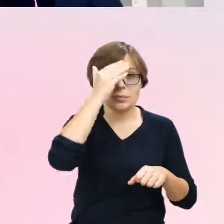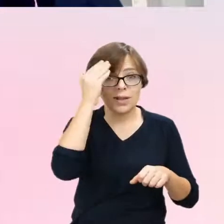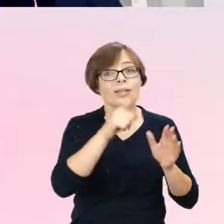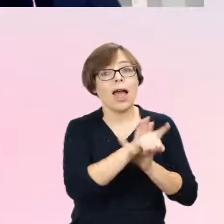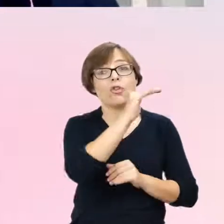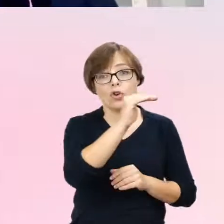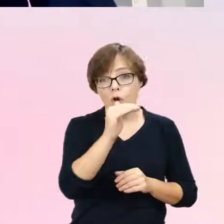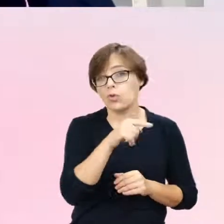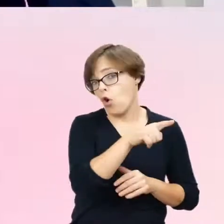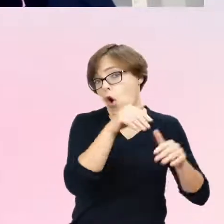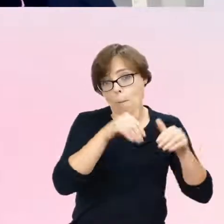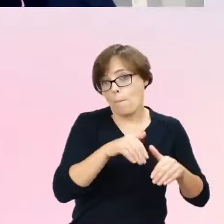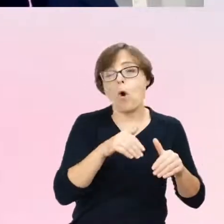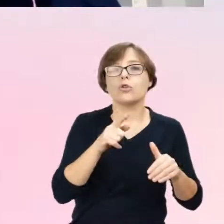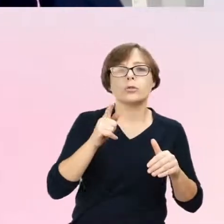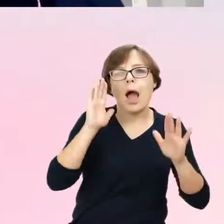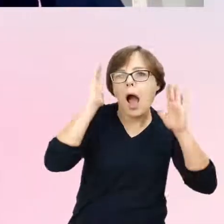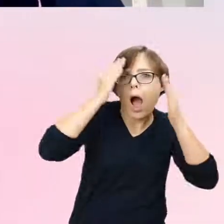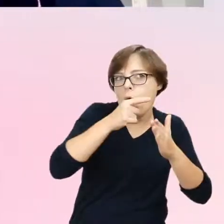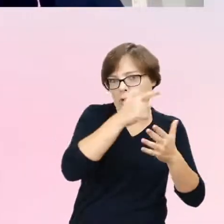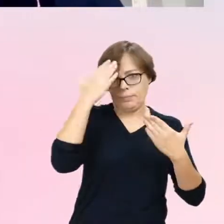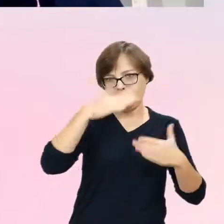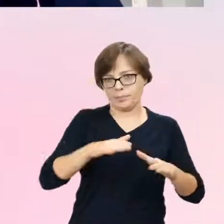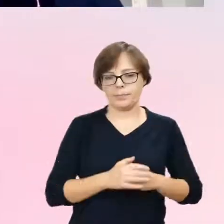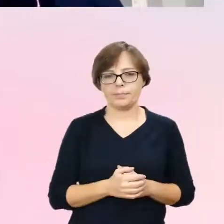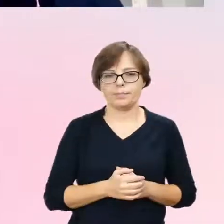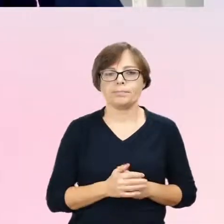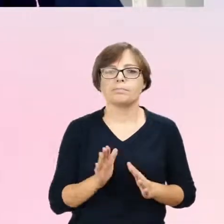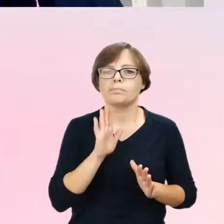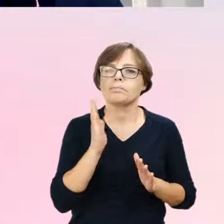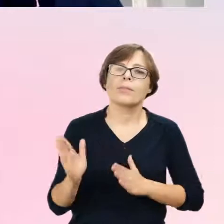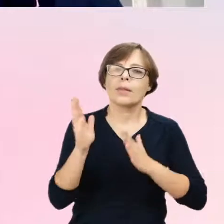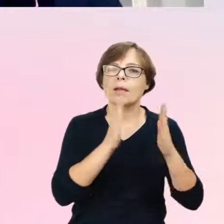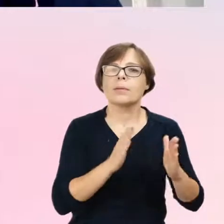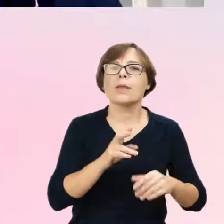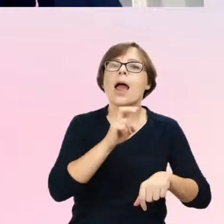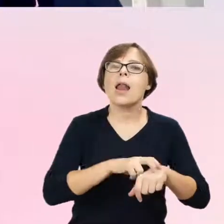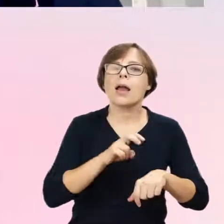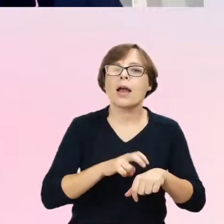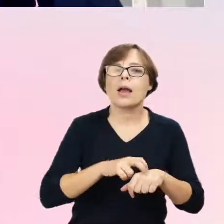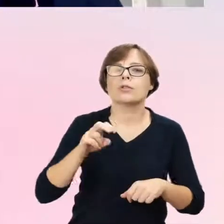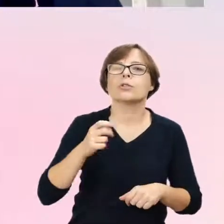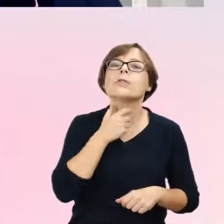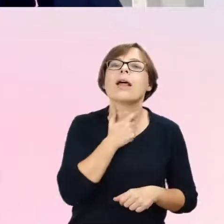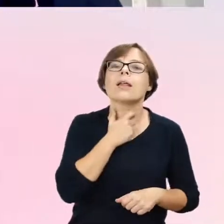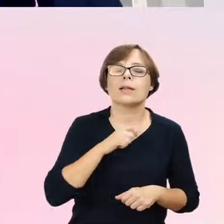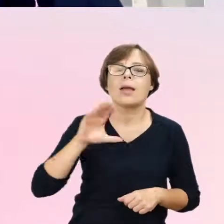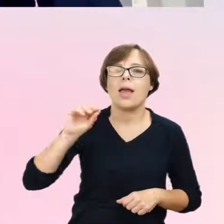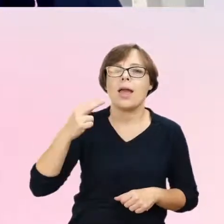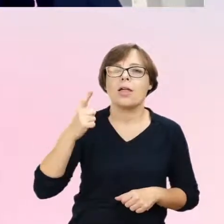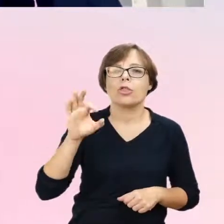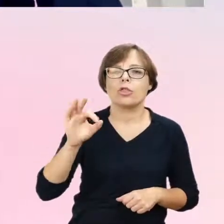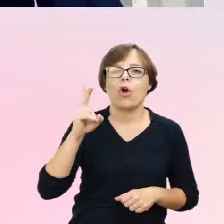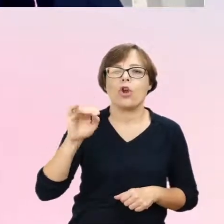dorosłych nie bardzo będzie się w tym zjawisku poruszał. Lekarz-endokrynolog będzie miał jeszcze inną perspektywę i